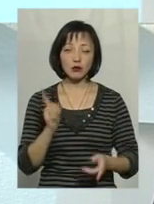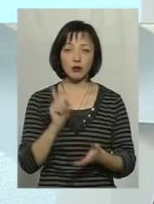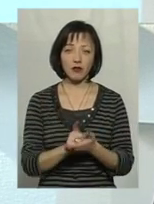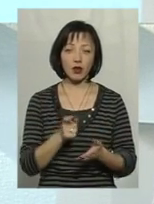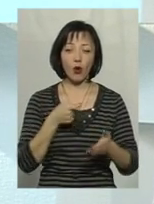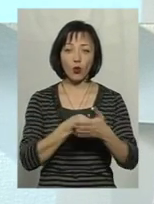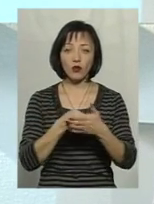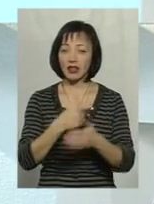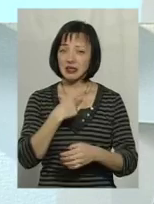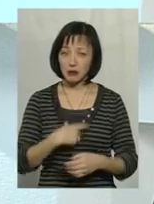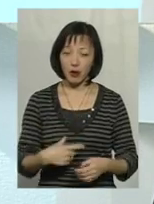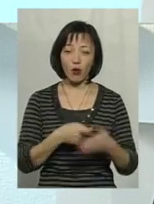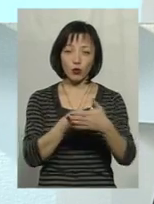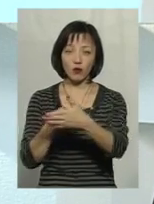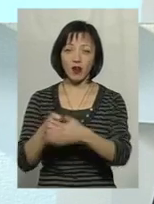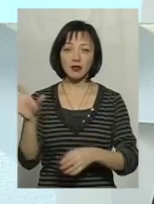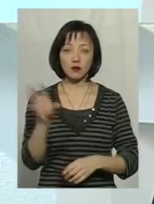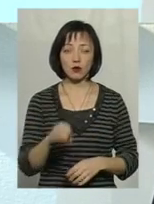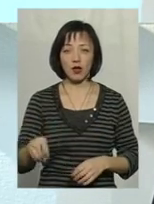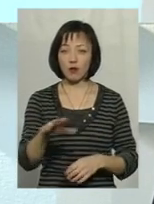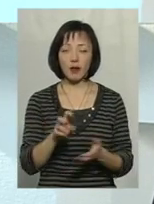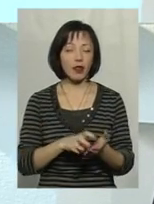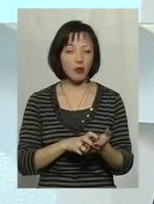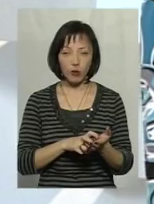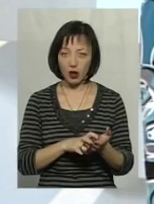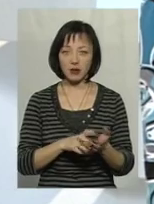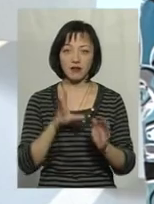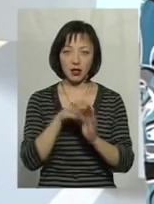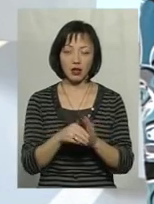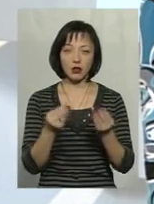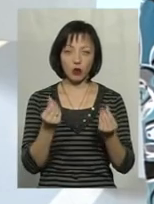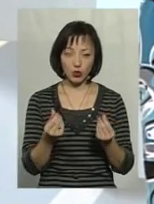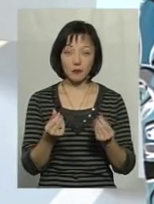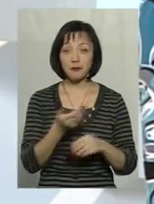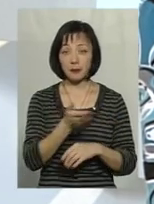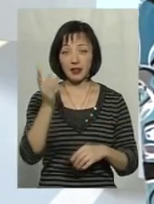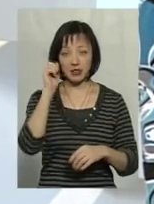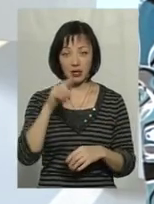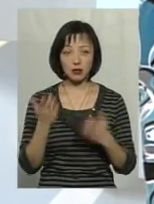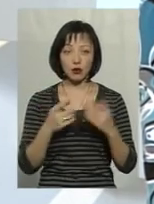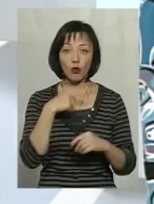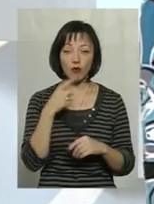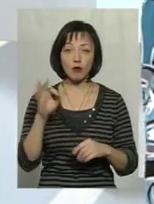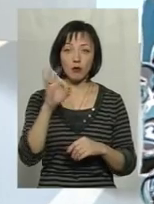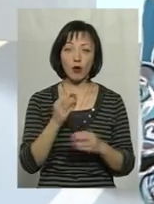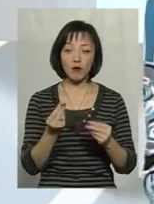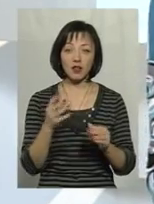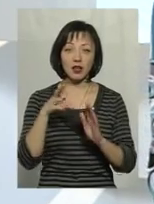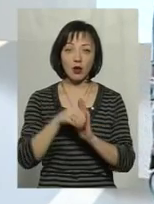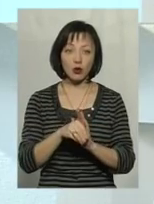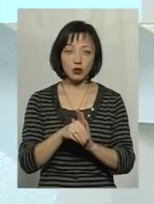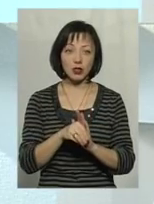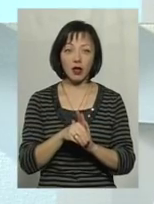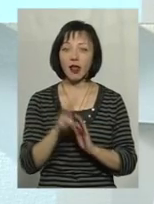годувати не тільки себе, а годувати всю Європу, не боячись вкладати сьогодні гроші. І ви знаєте, якщо я говорю про вкладання гроші, навіть